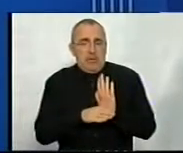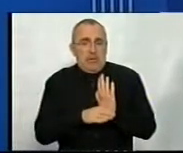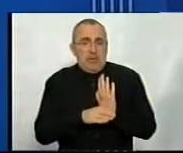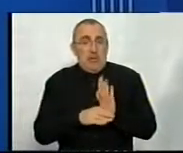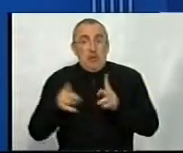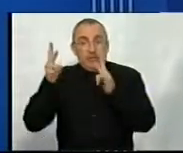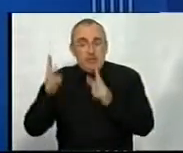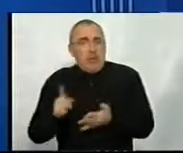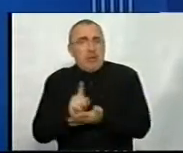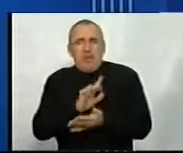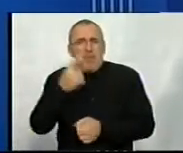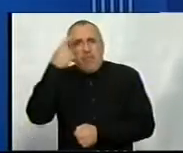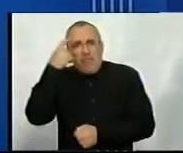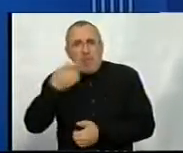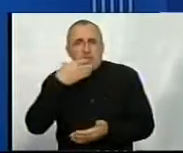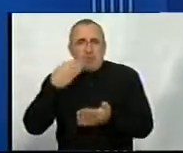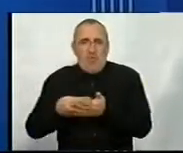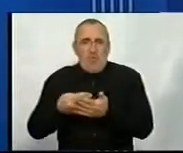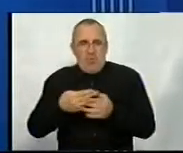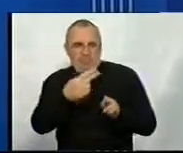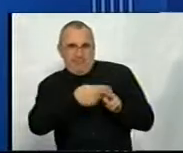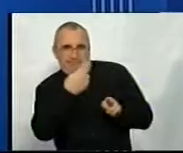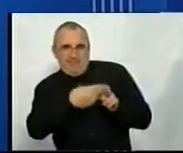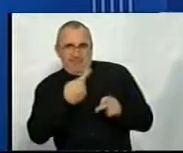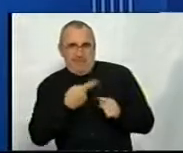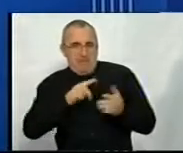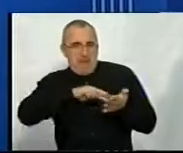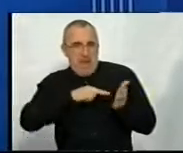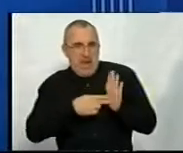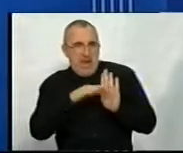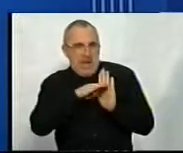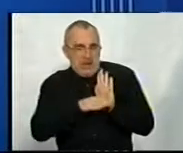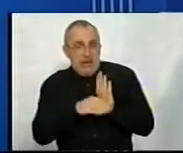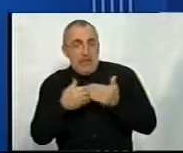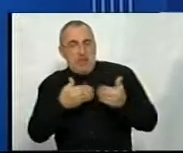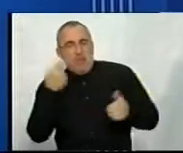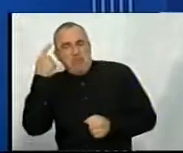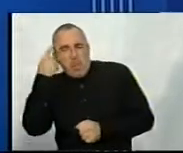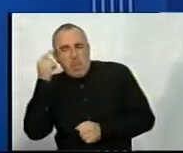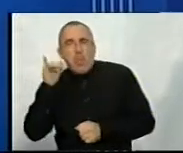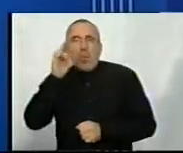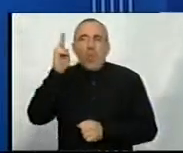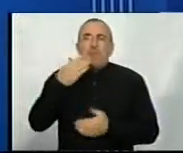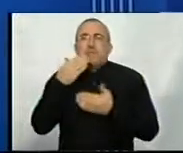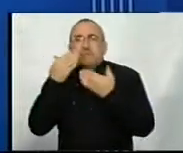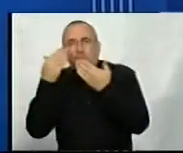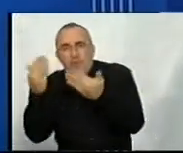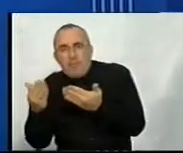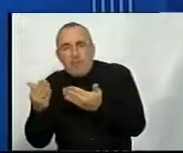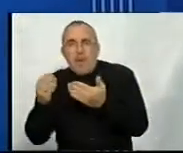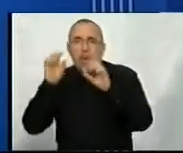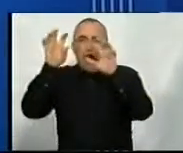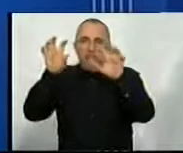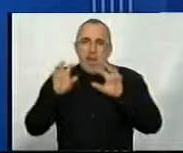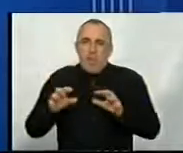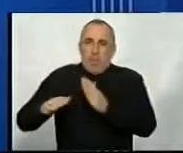жертва не повинна повідомляти своєму кривднику цей план. Вона повинна заздалегідь подумати, до кого вона може звернутися, за правовою